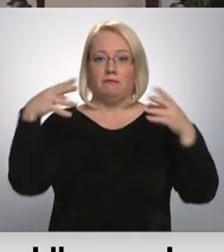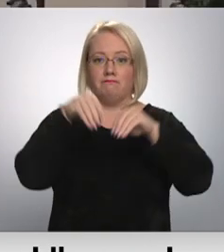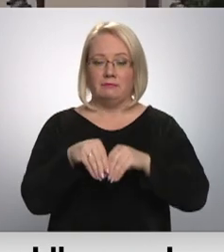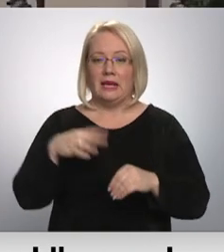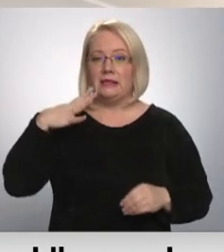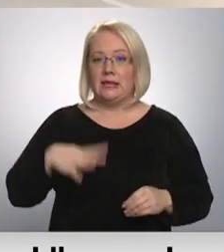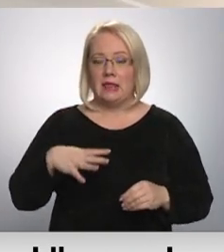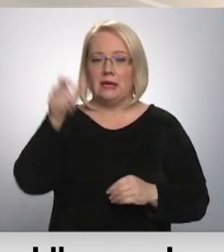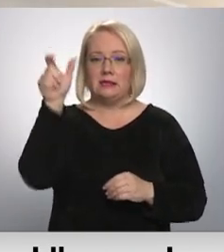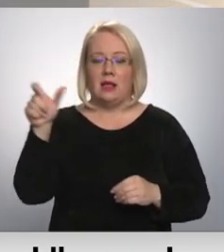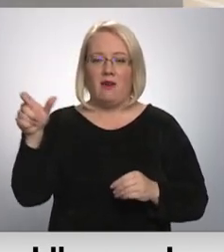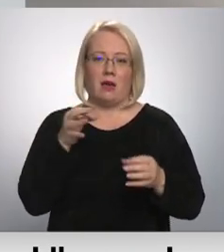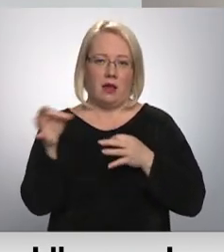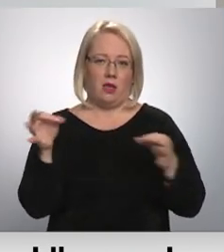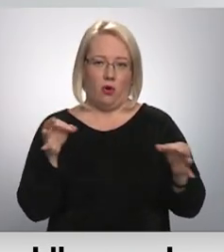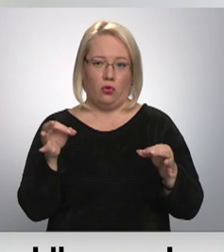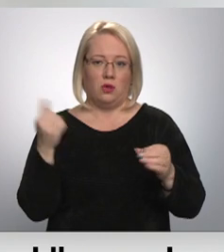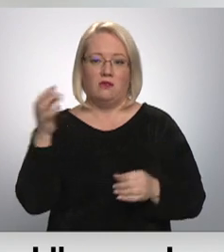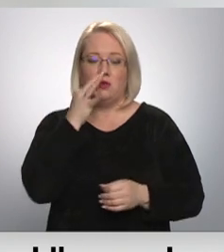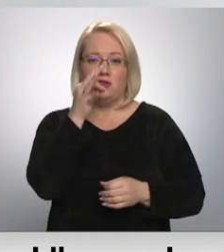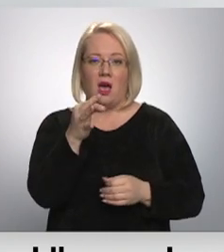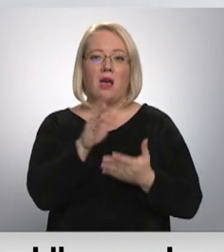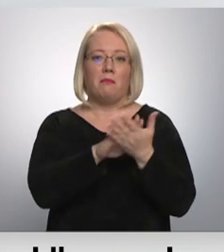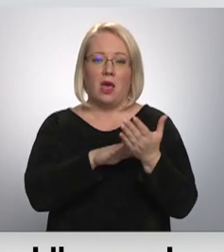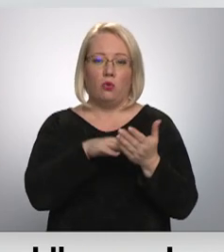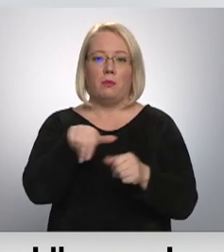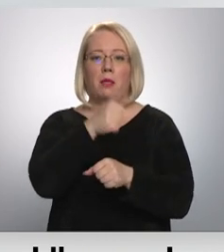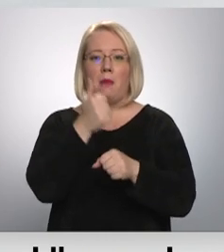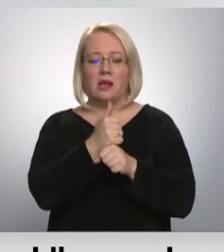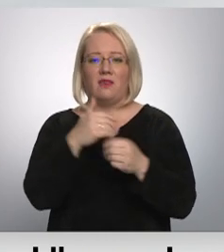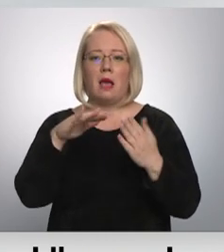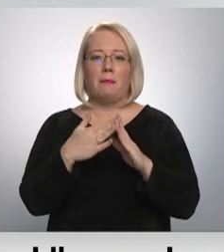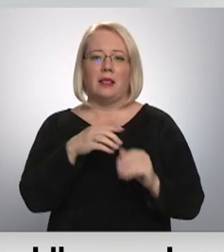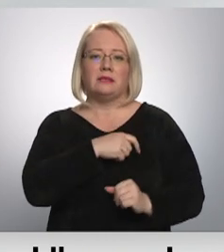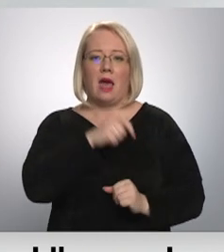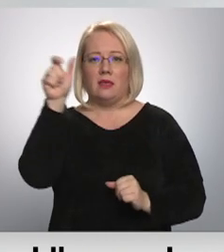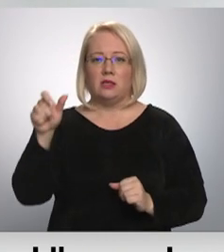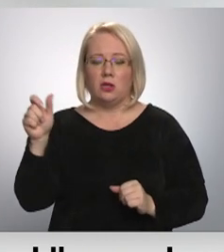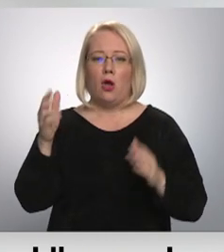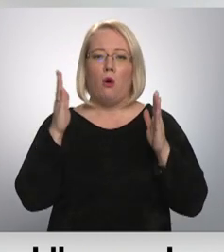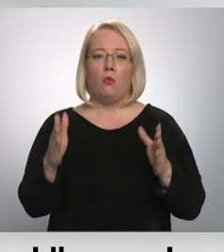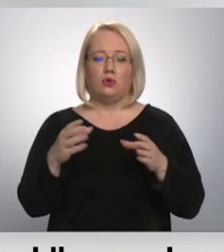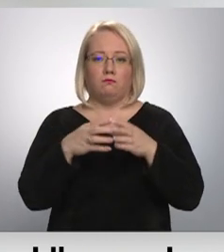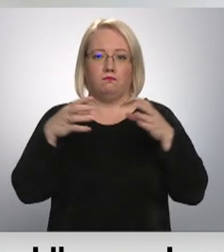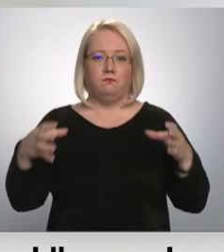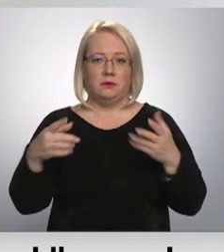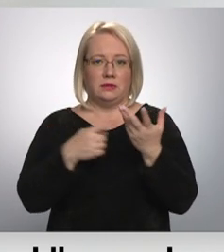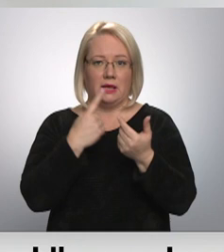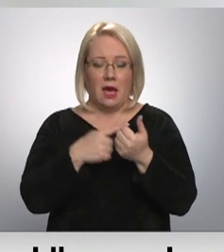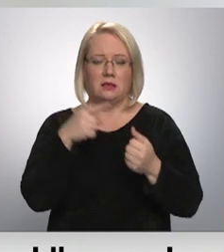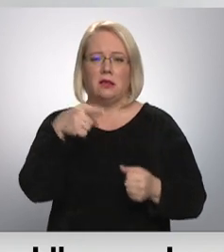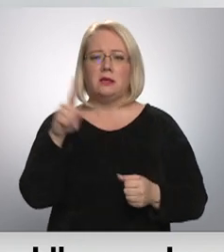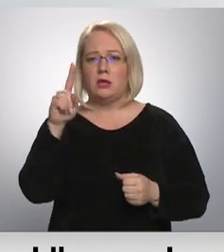cilvēku reģionos. Piedodiet pēc pārstāvniecības, kad pilsētas deputāti noteikti, ka būs kuplākā skaitā, jo tas ir